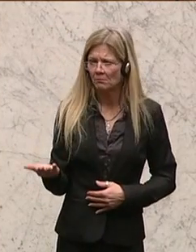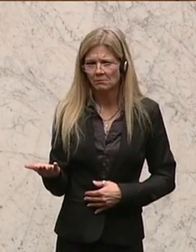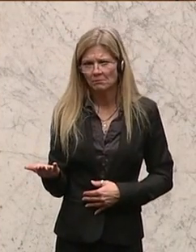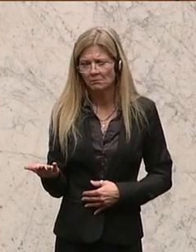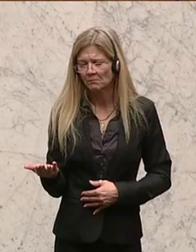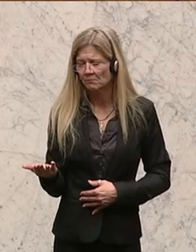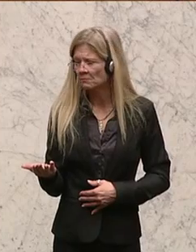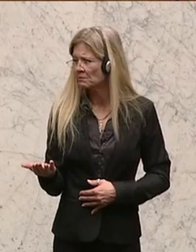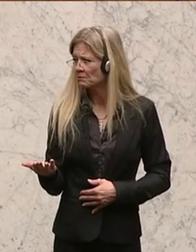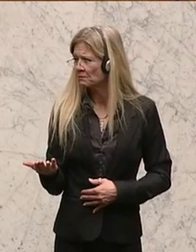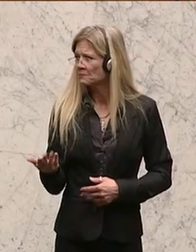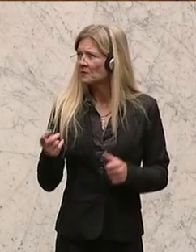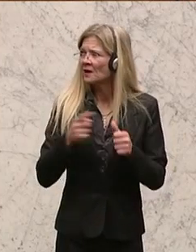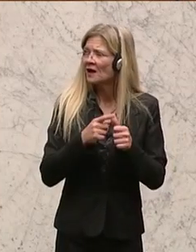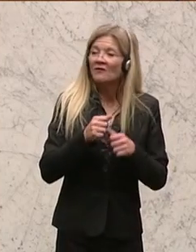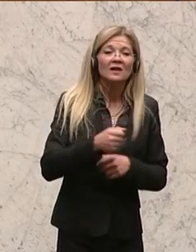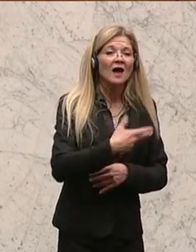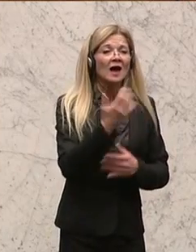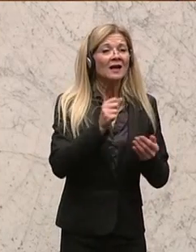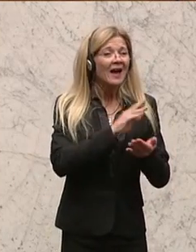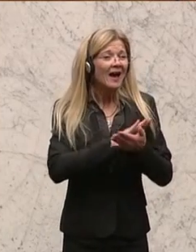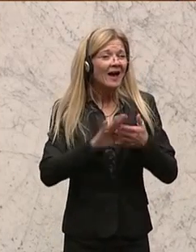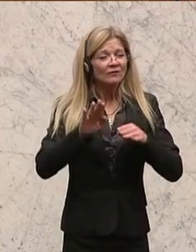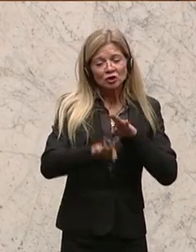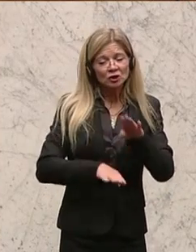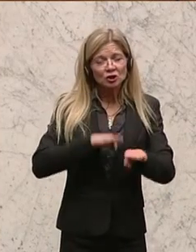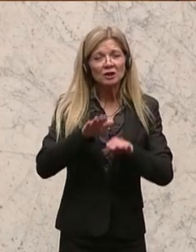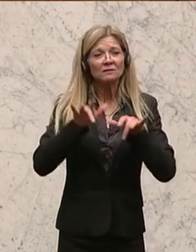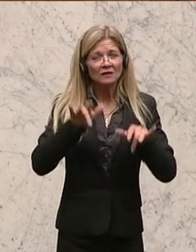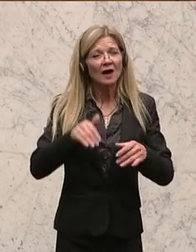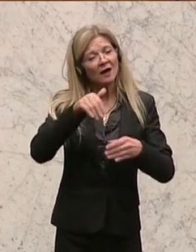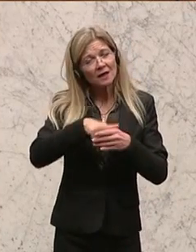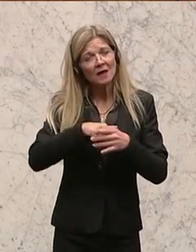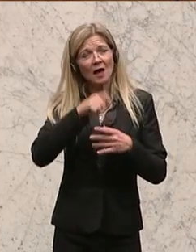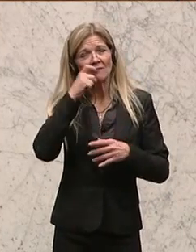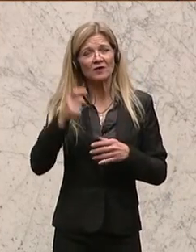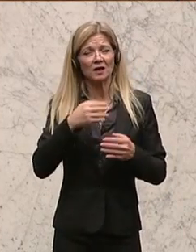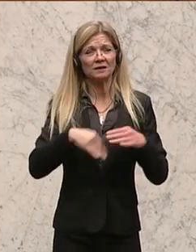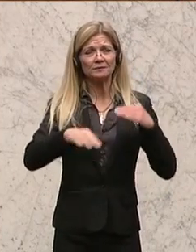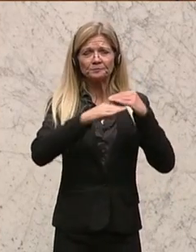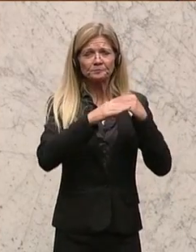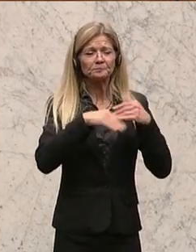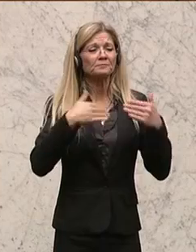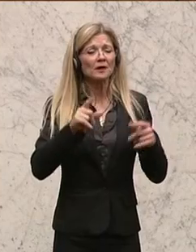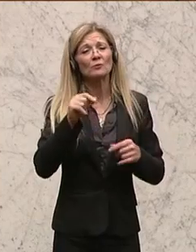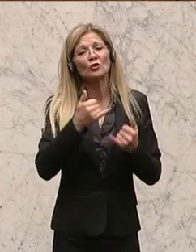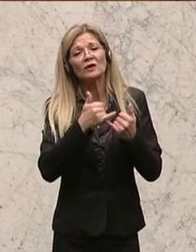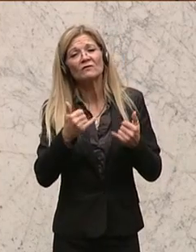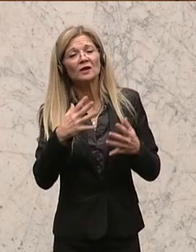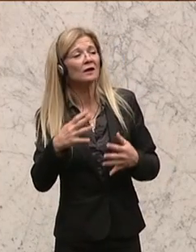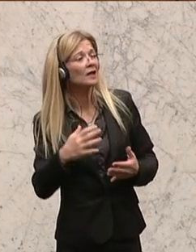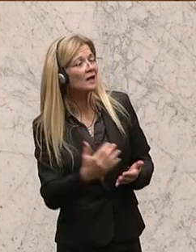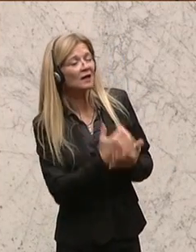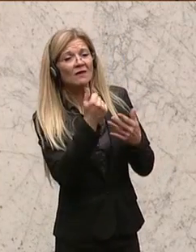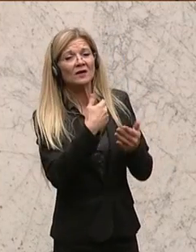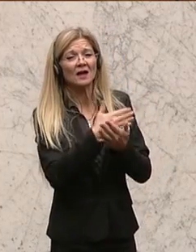Und wenn einige vereinfachende Schritte im Finanzausgleich gesetzt werden, so ist das bei der Verteilung der Ertragsanteile nämlich, so ist